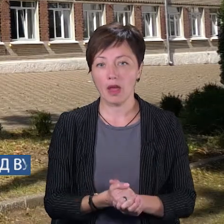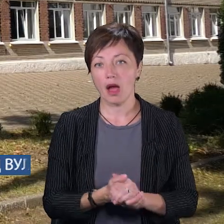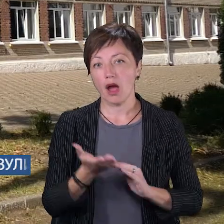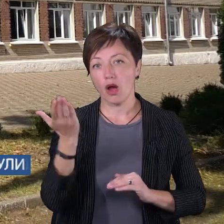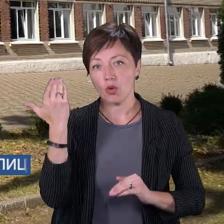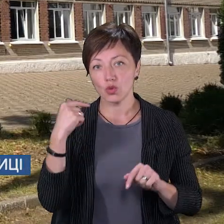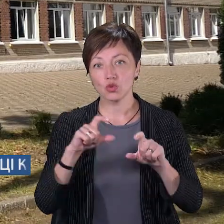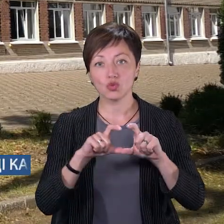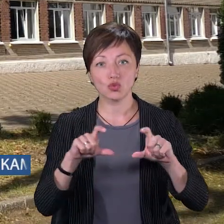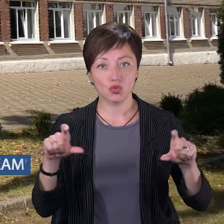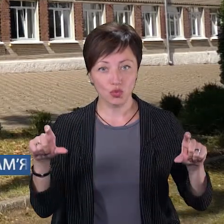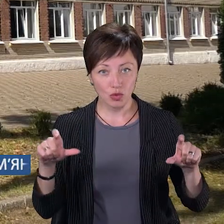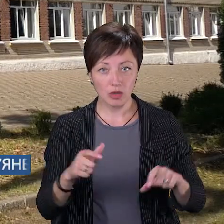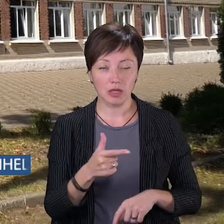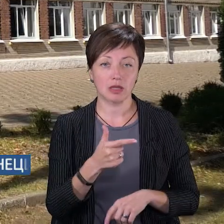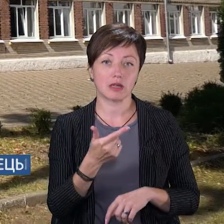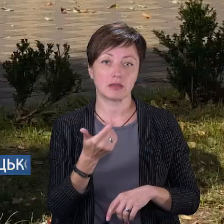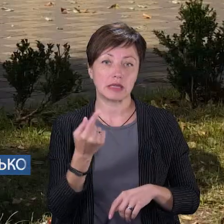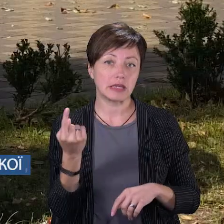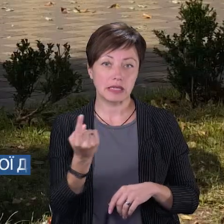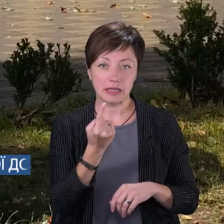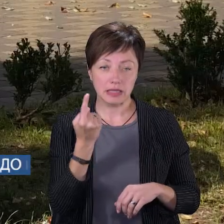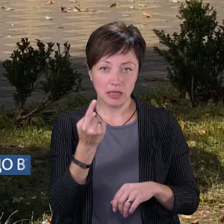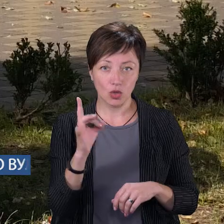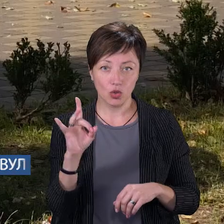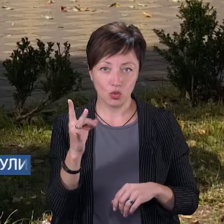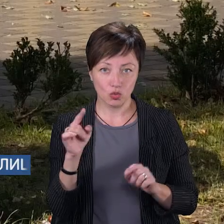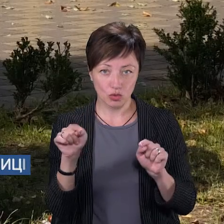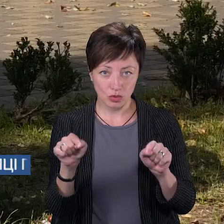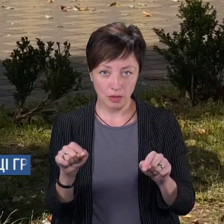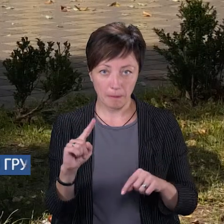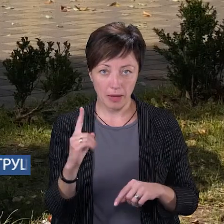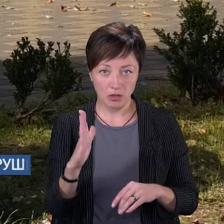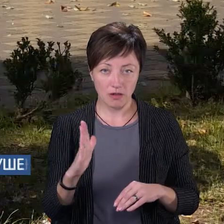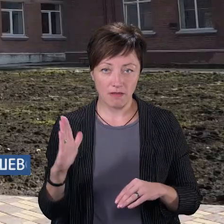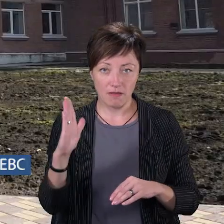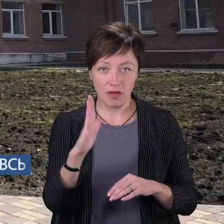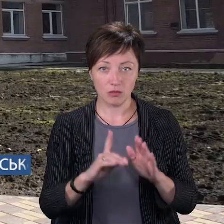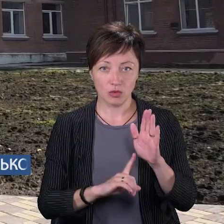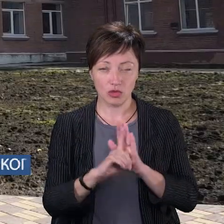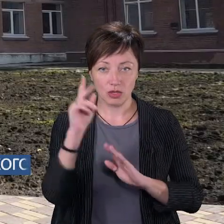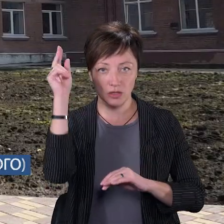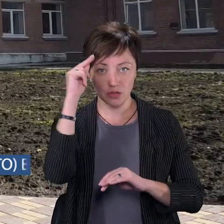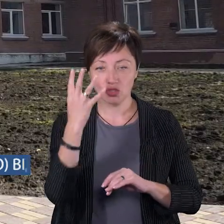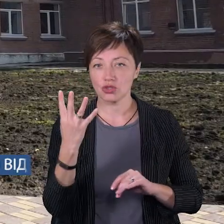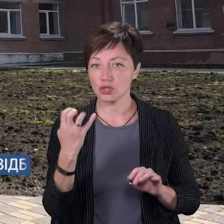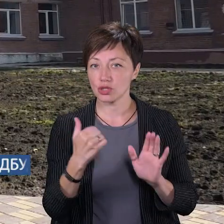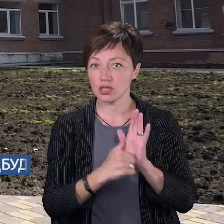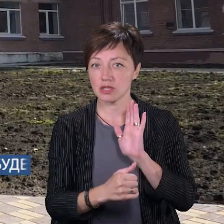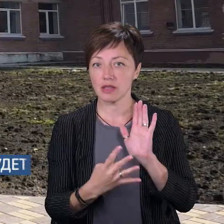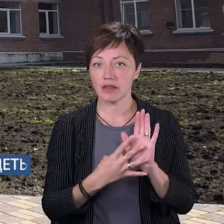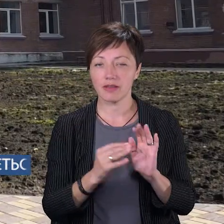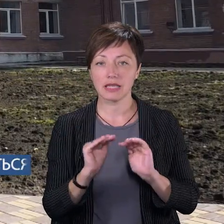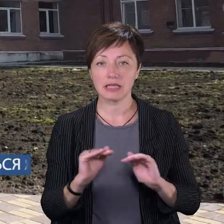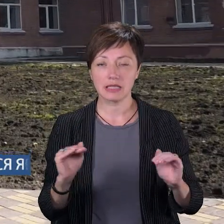школа, а віднедавна гімназія номер 19, єдина у мікрорайоні Ружична. 1 вересня за парти тут сіли 469